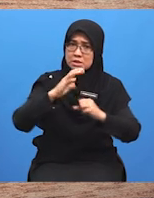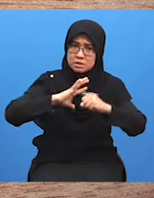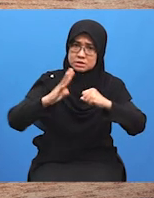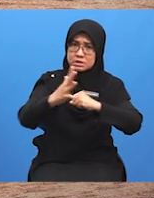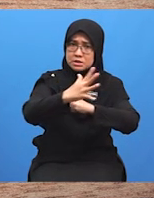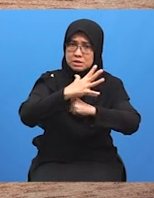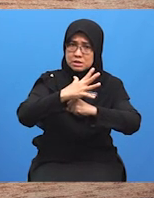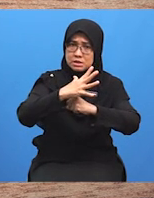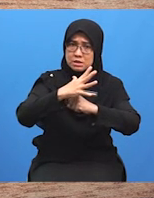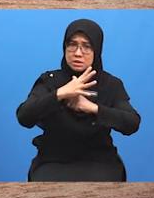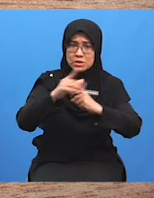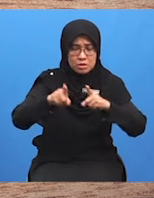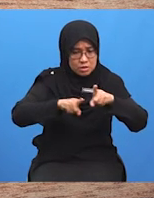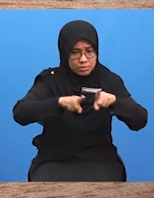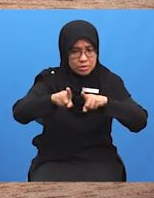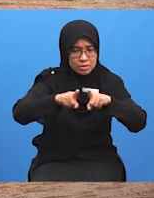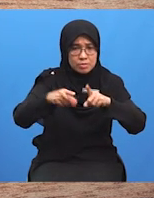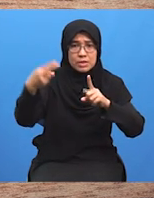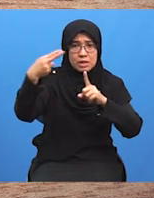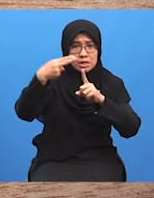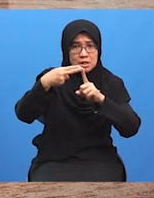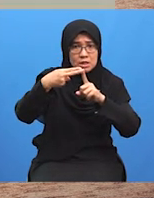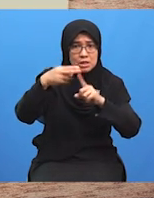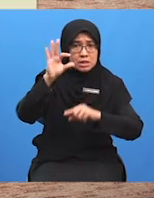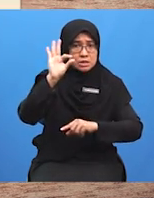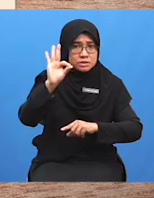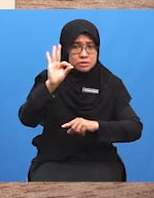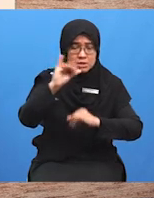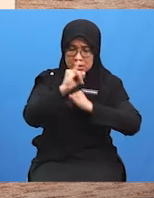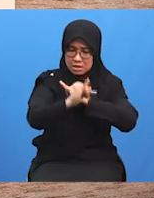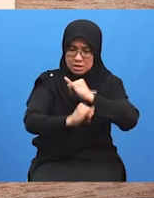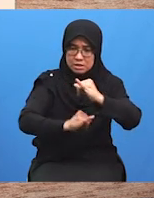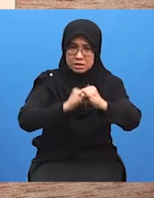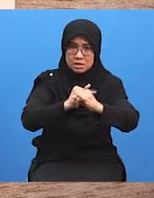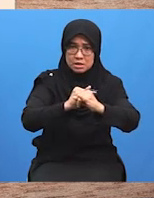pelbagai hala Dan kesemilan, antarabangsa atau global